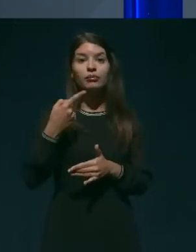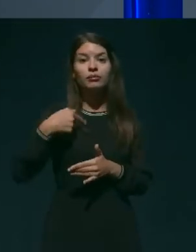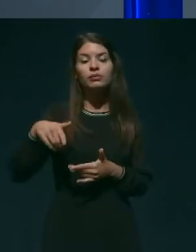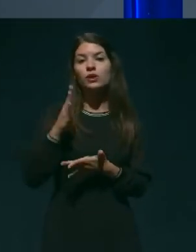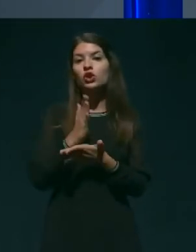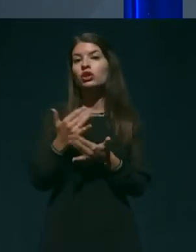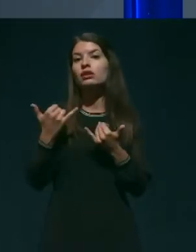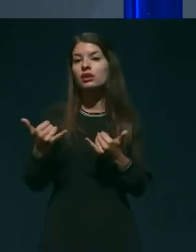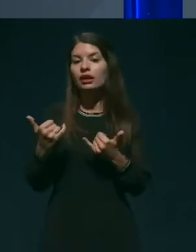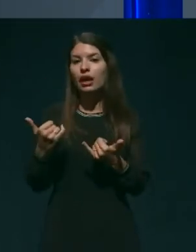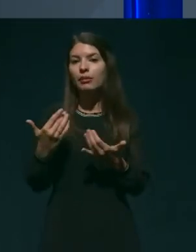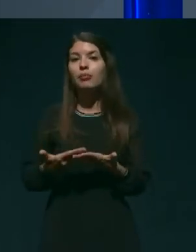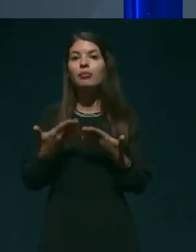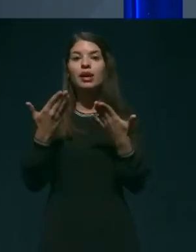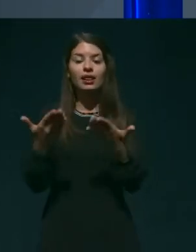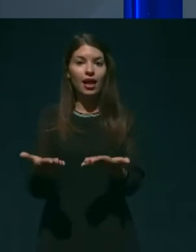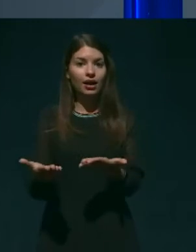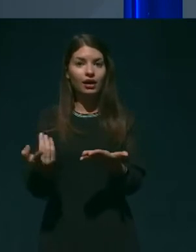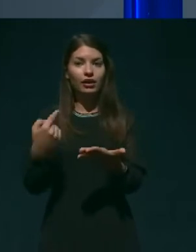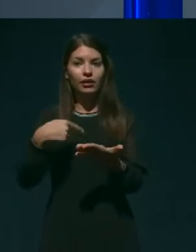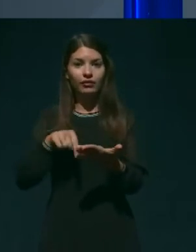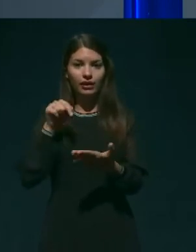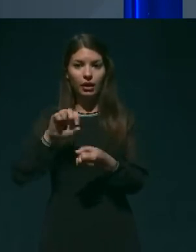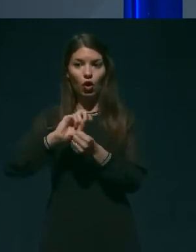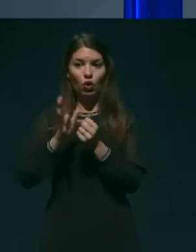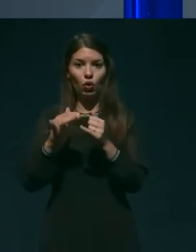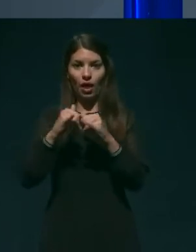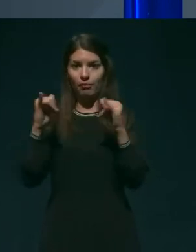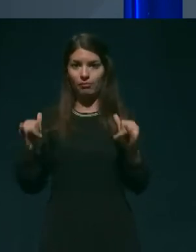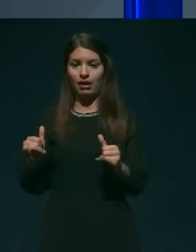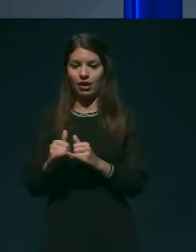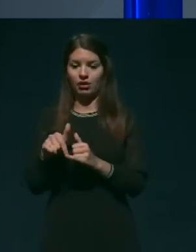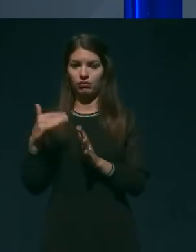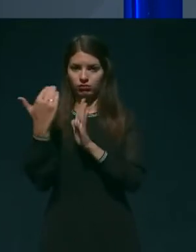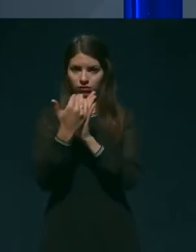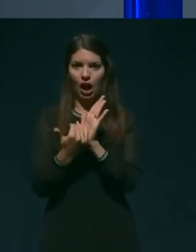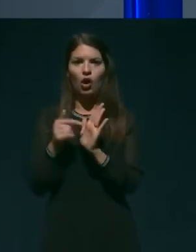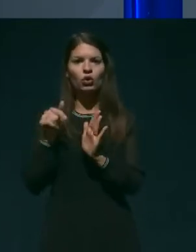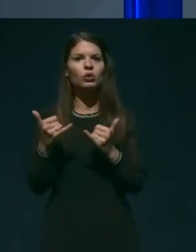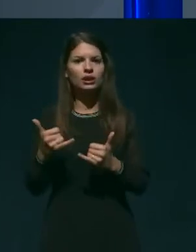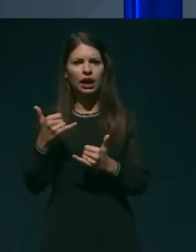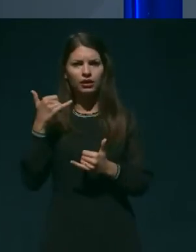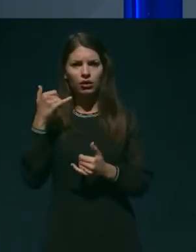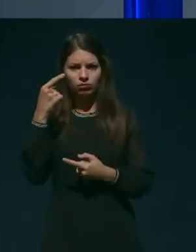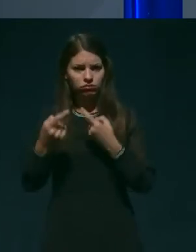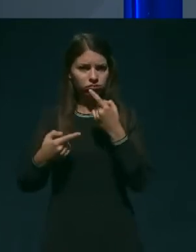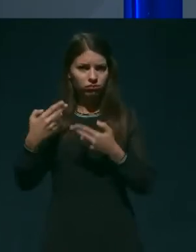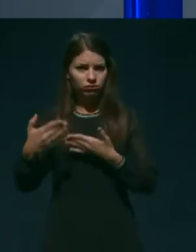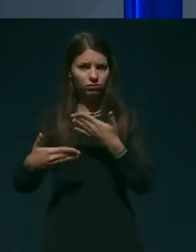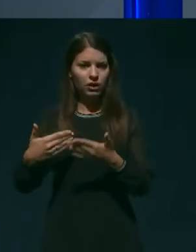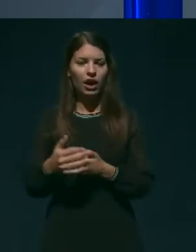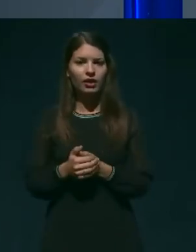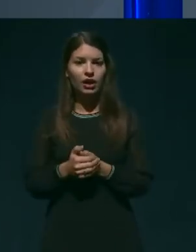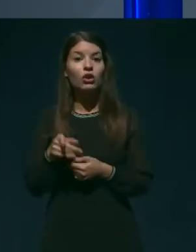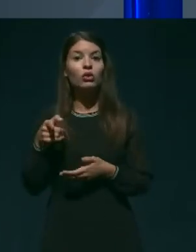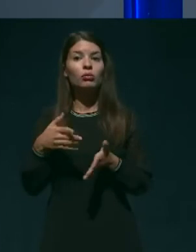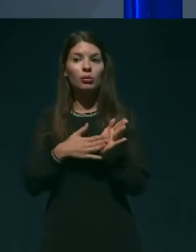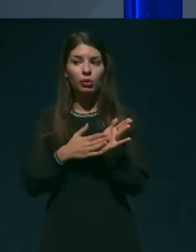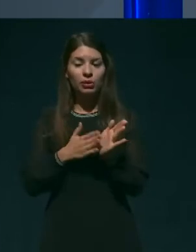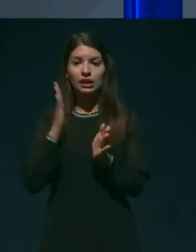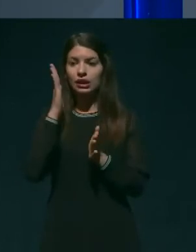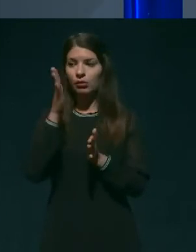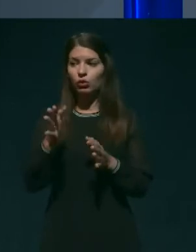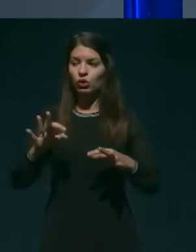tem korona paketu, ki je zdaj v obravnavi, se pravi, da bodo zdravstvene